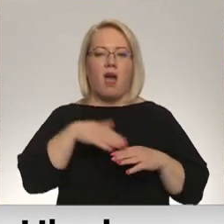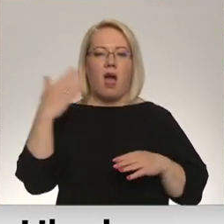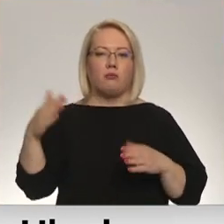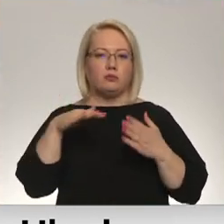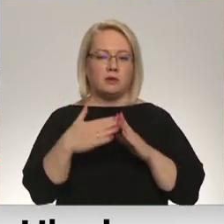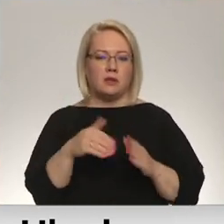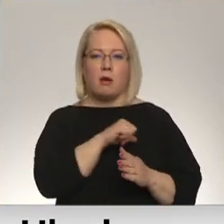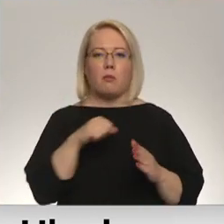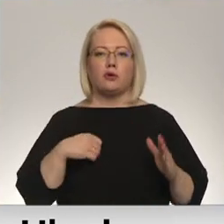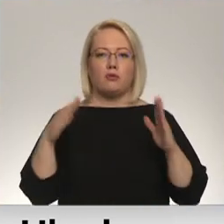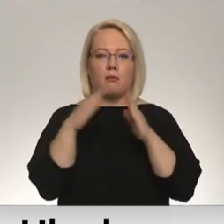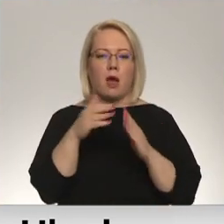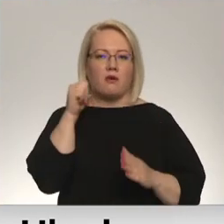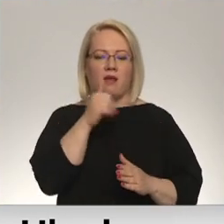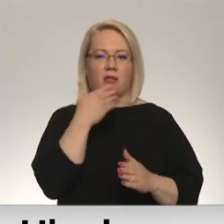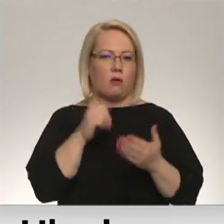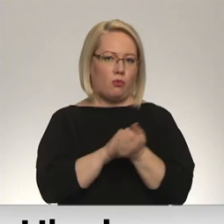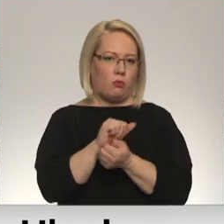pašu māju vēl nav nopostīta.